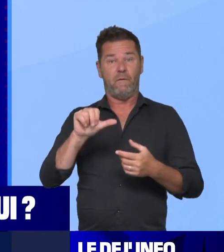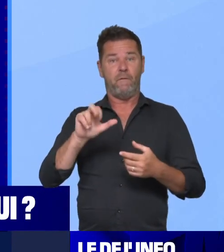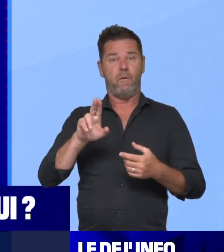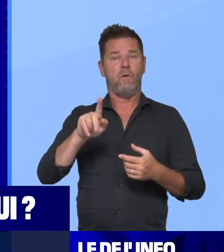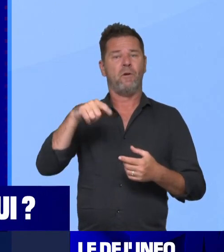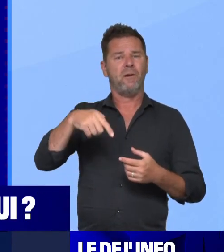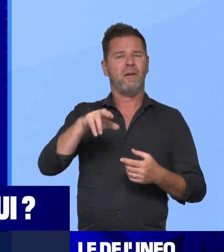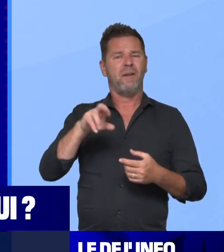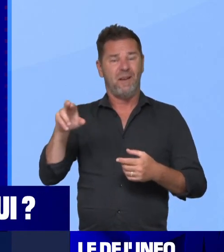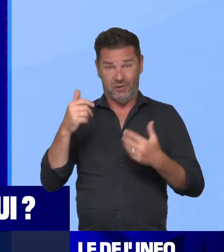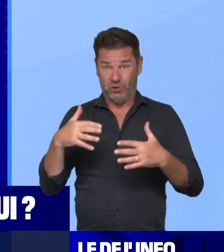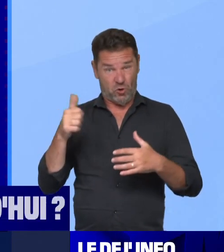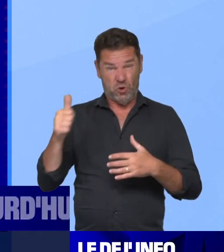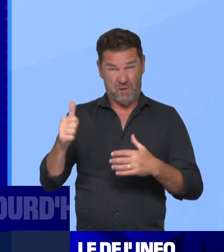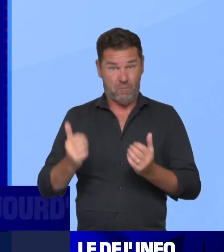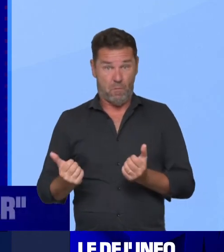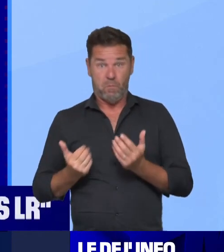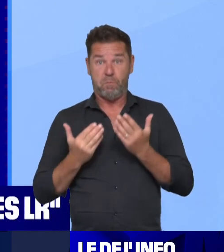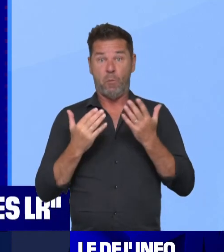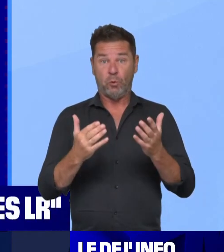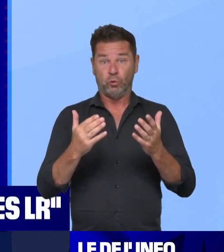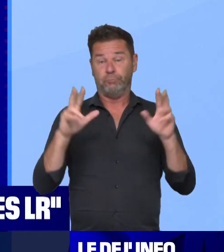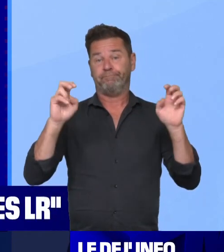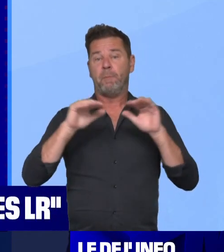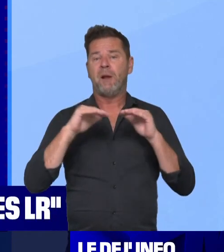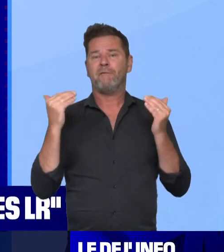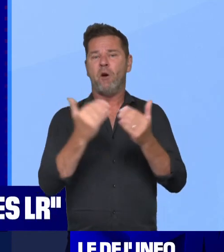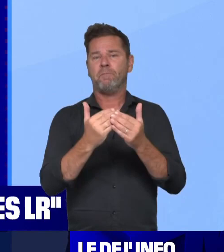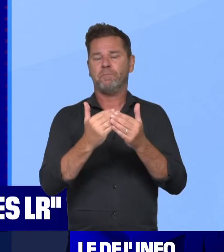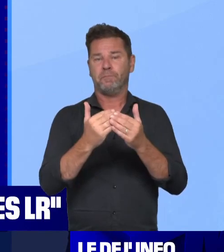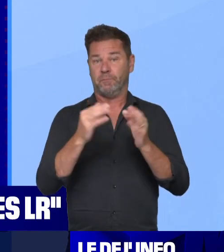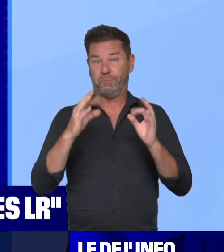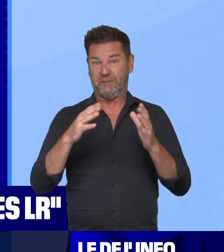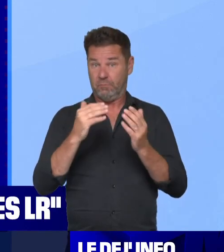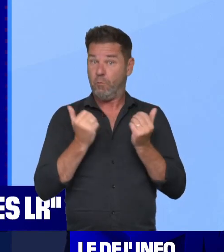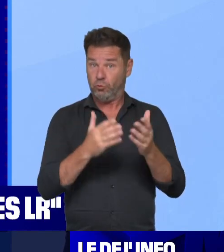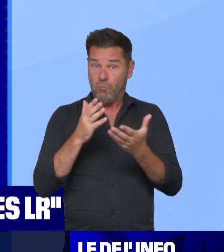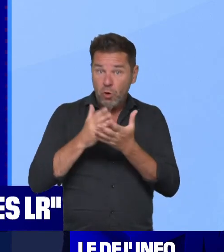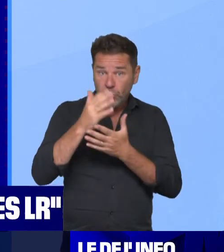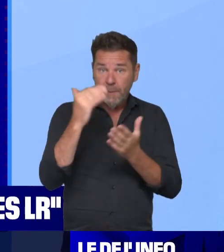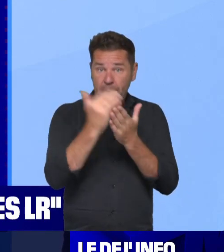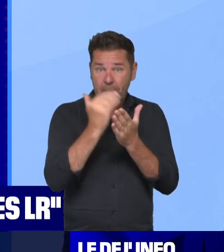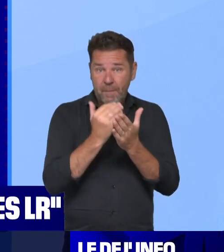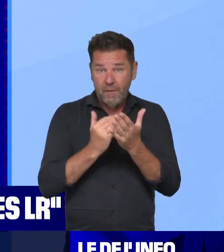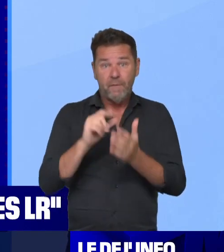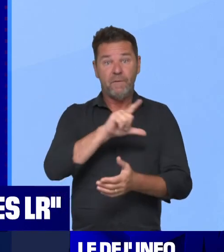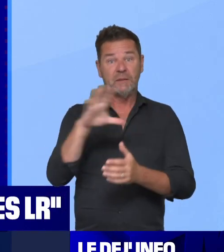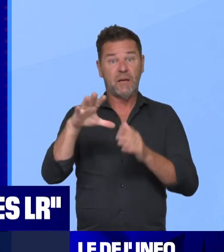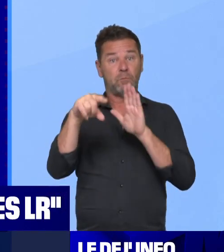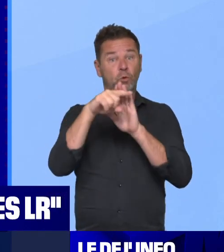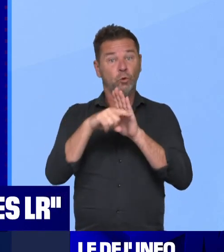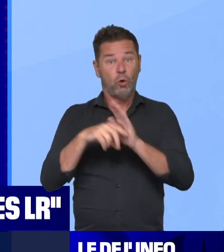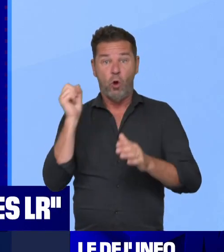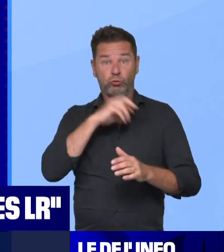au camp présidentiel une sorte de plateforme législative, un pacte législatif, avec 25 mesures dites d